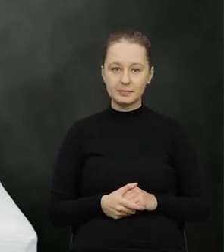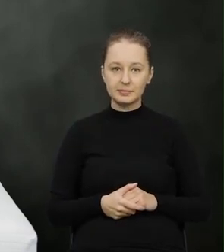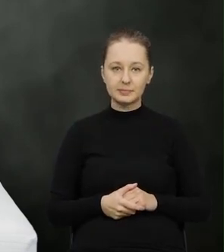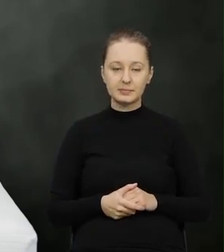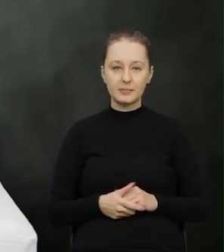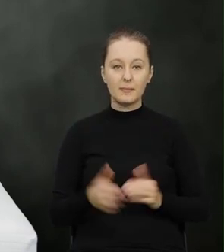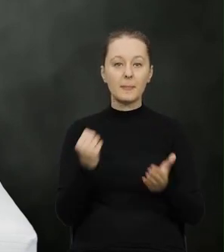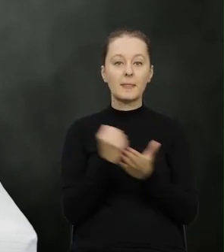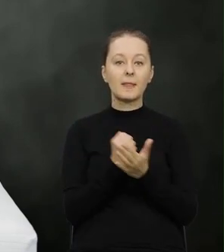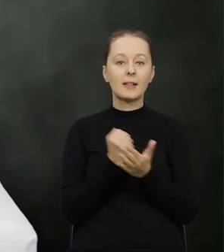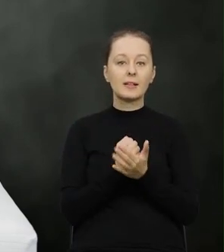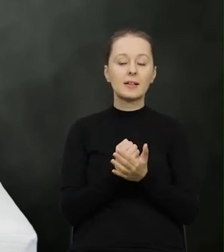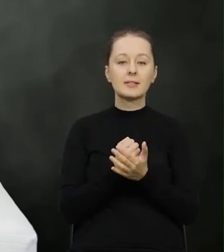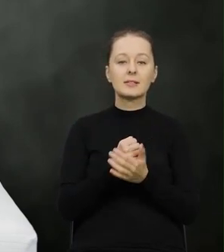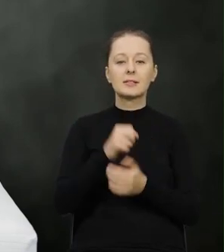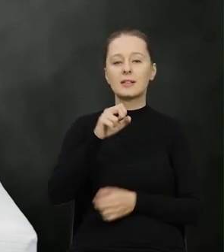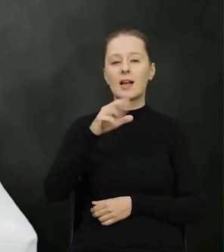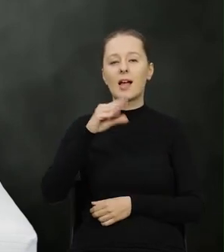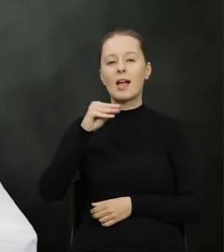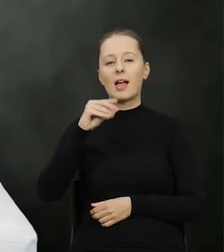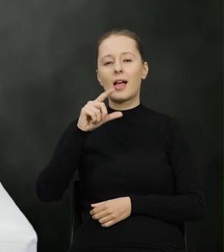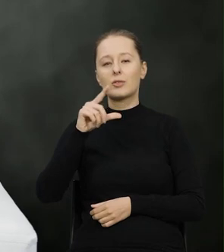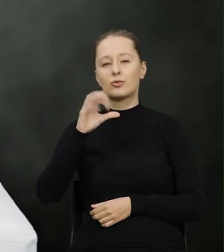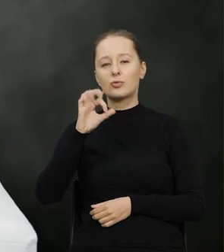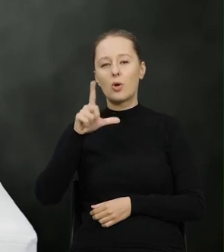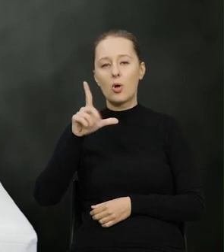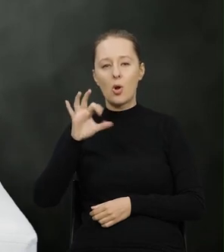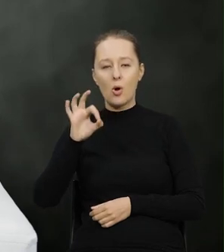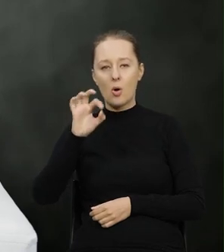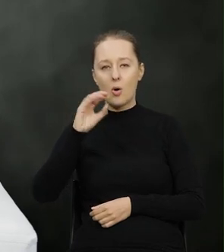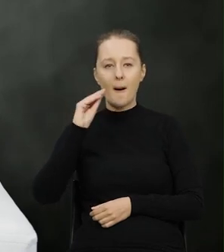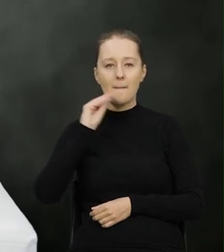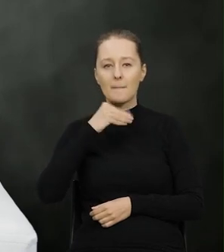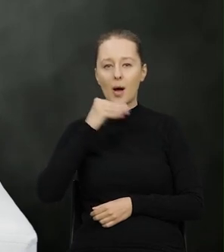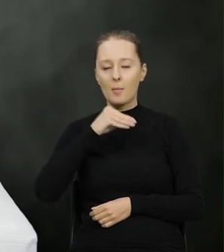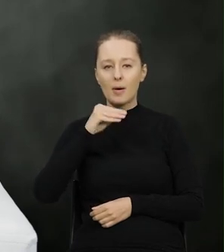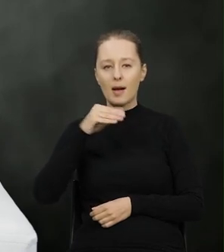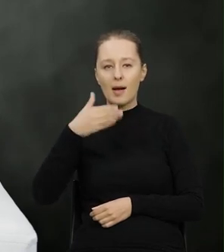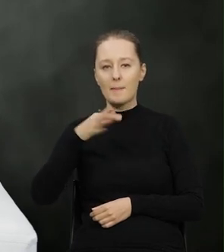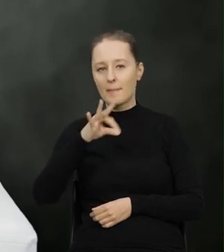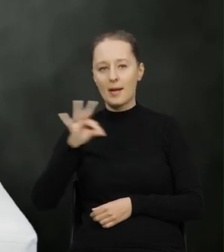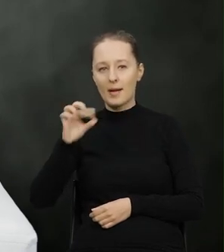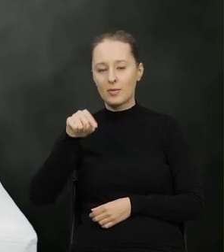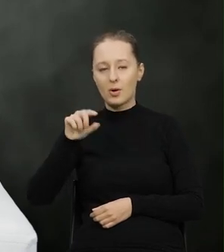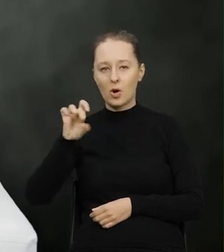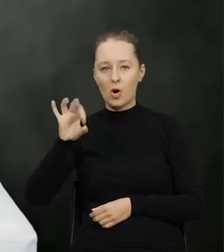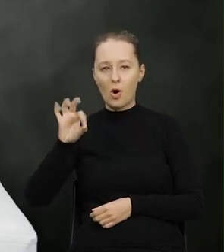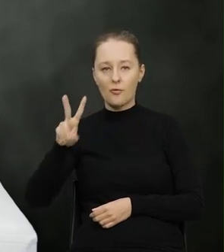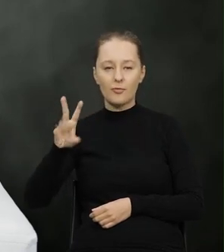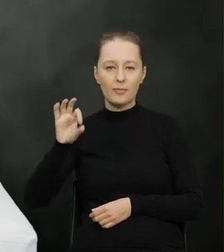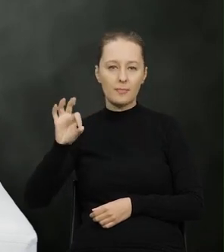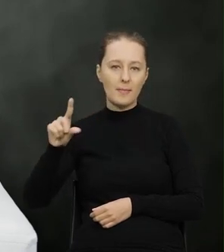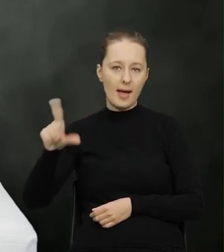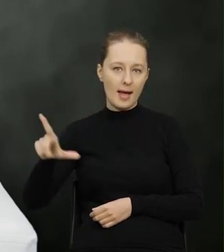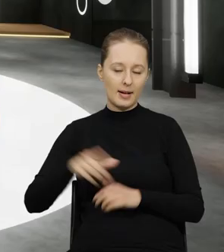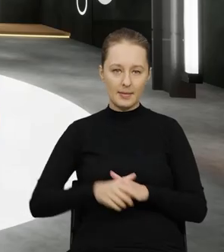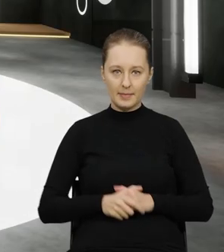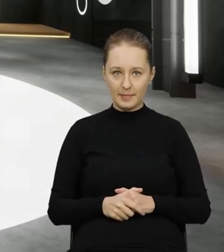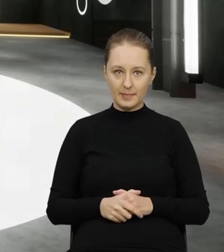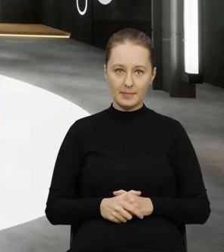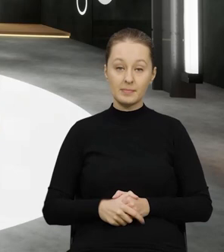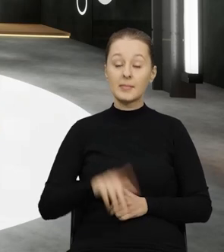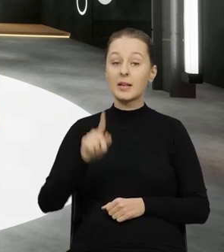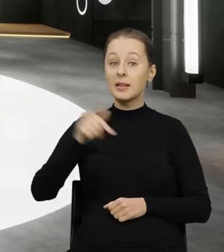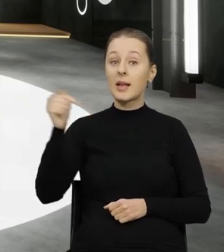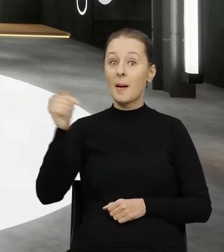na adres helpdesk myślnik eclo małpka mf.gov.pl i tam